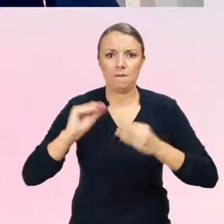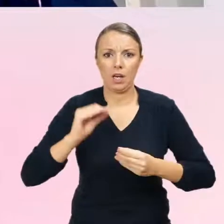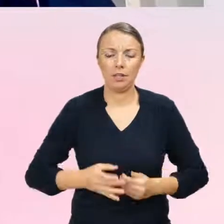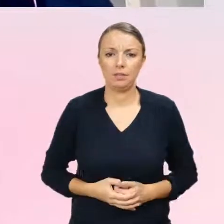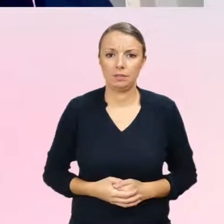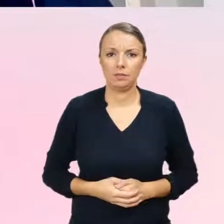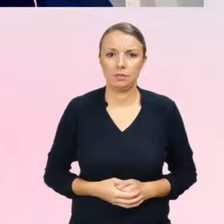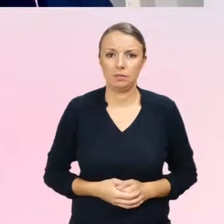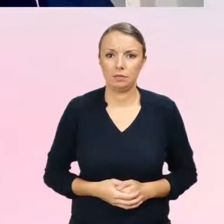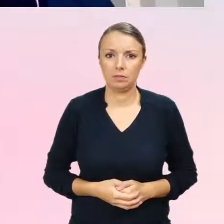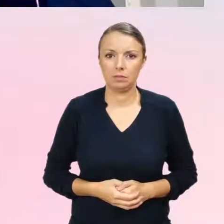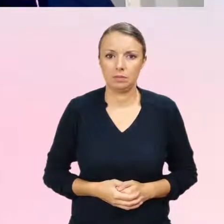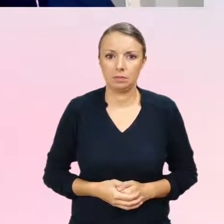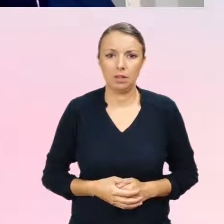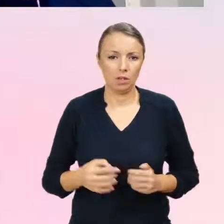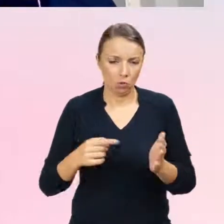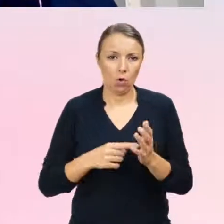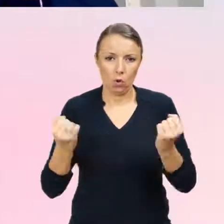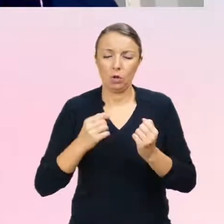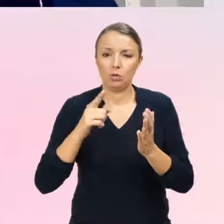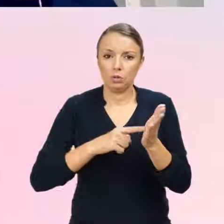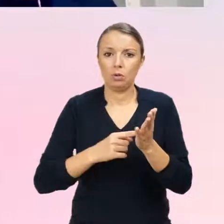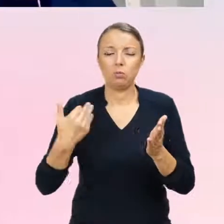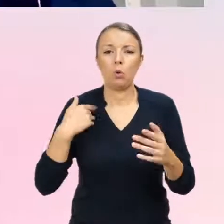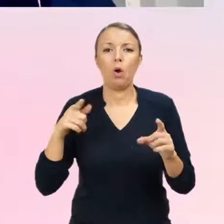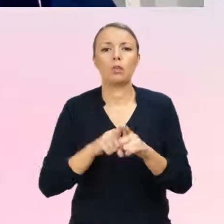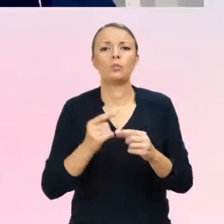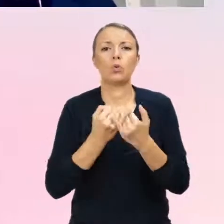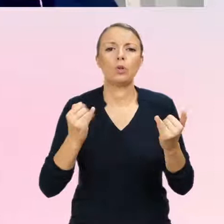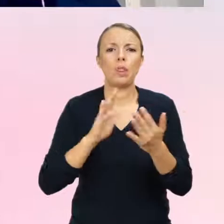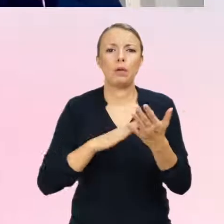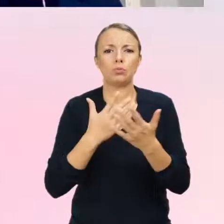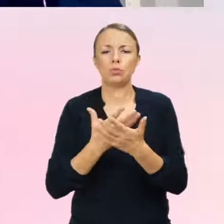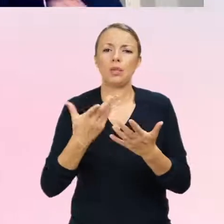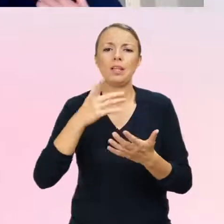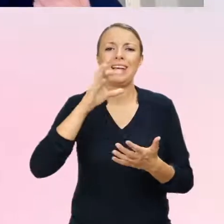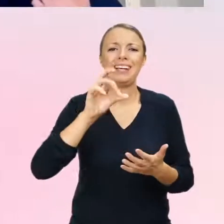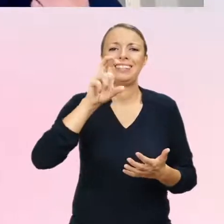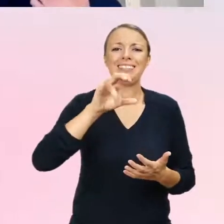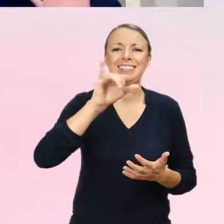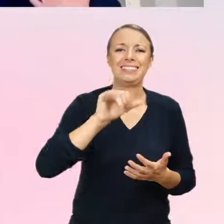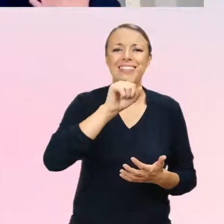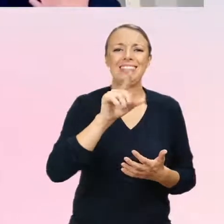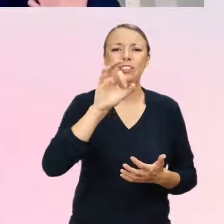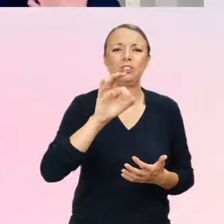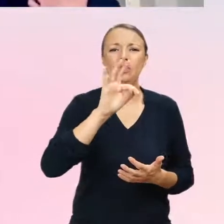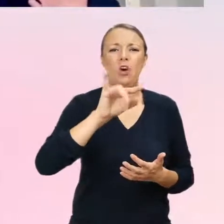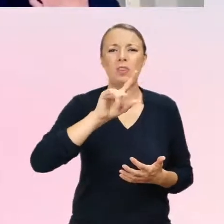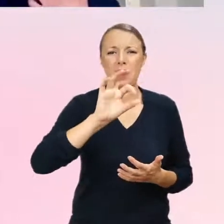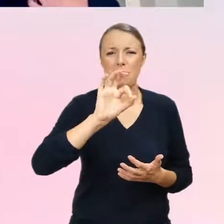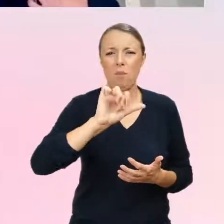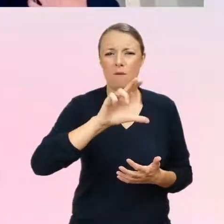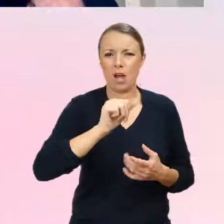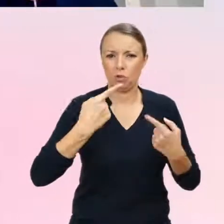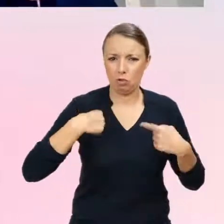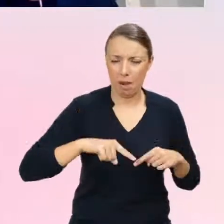I to jeszcze było dosyć częste. Schizotypowa osobowość. Dlaczego tutaj nie ma autyzmu? Zaburzenie